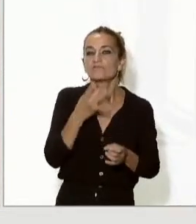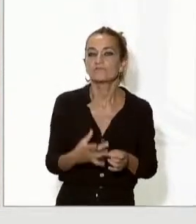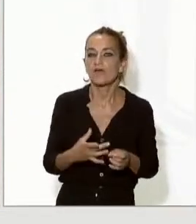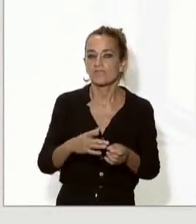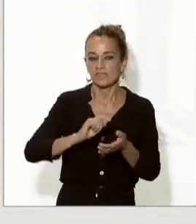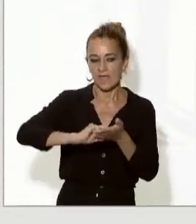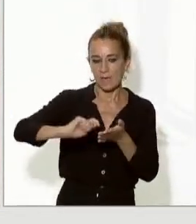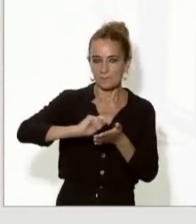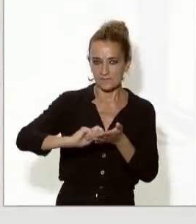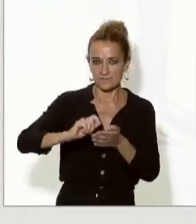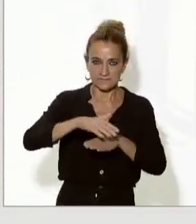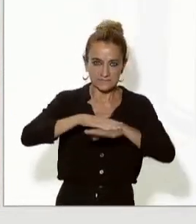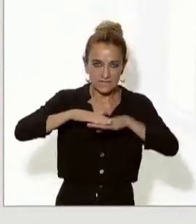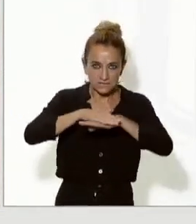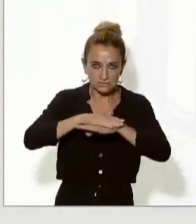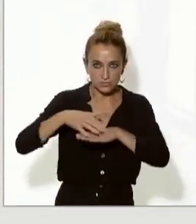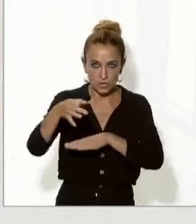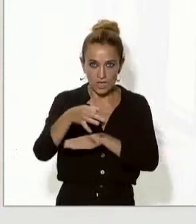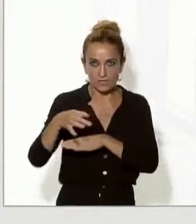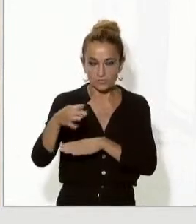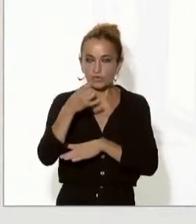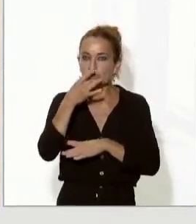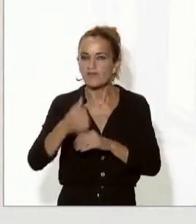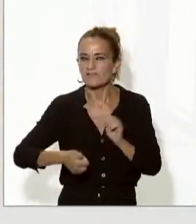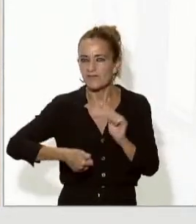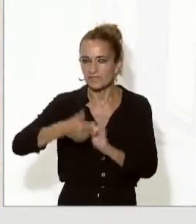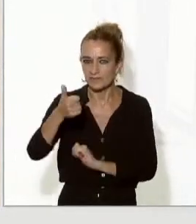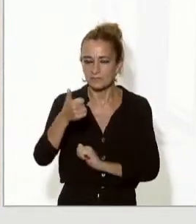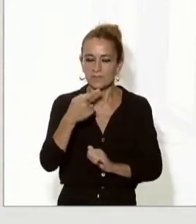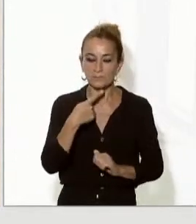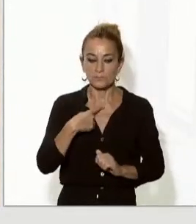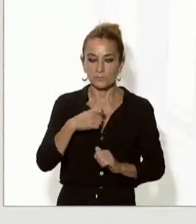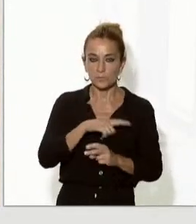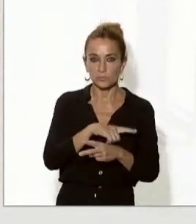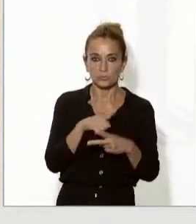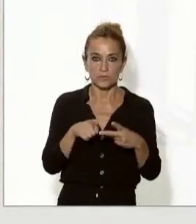administrativa d'Andorra pel que fa a la seva segona pregunta